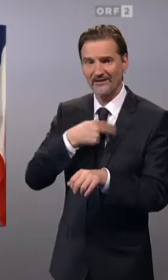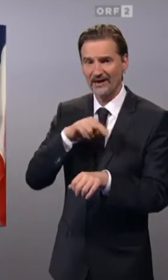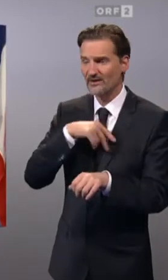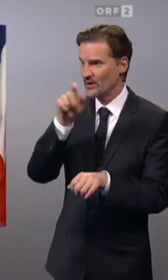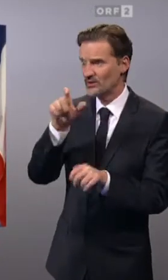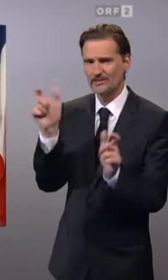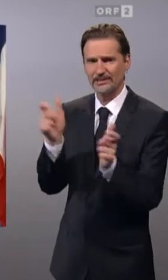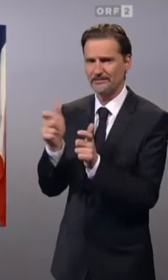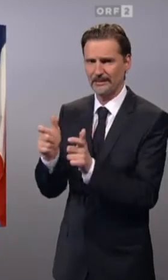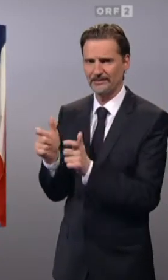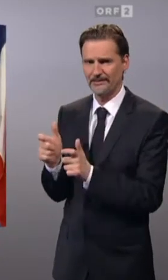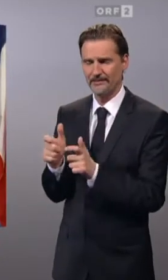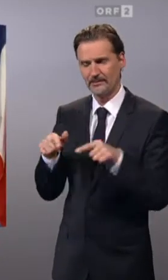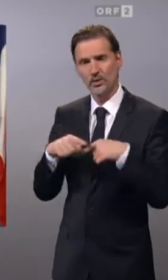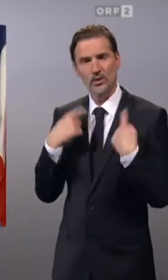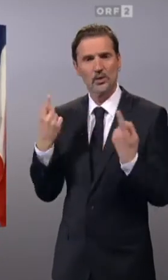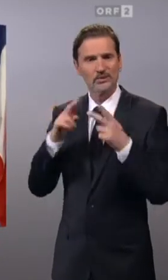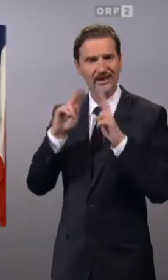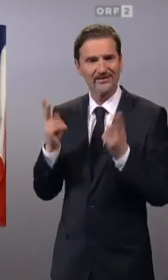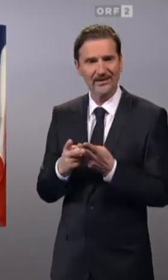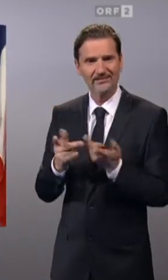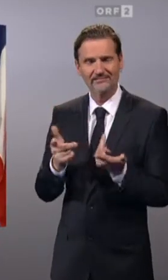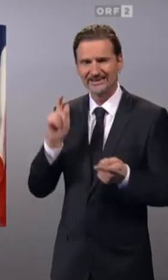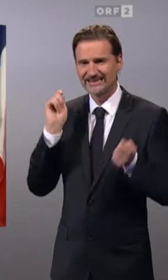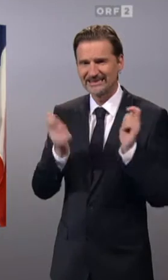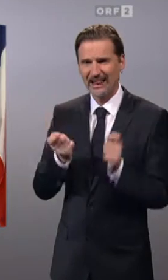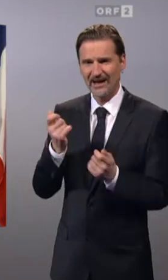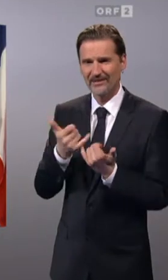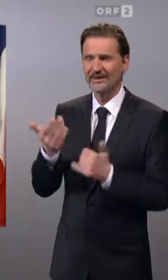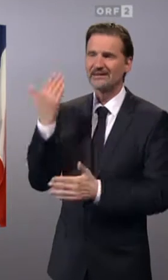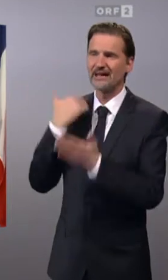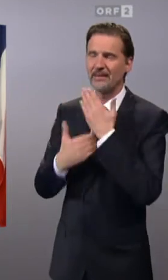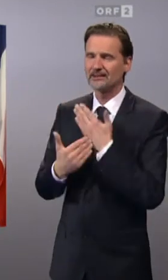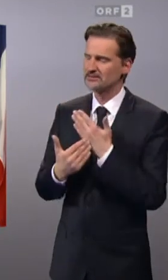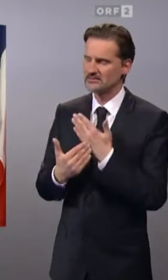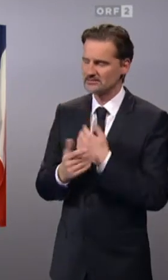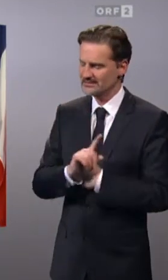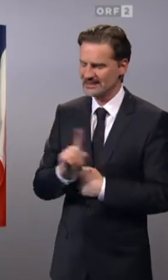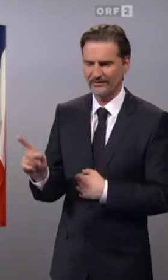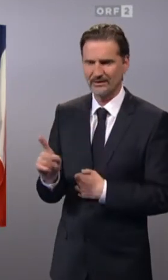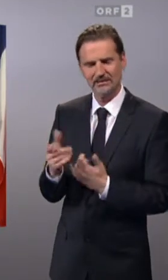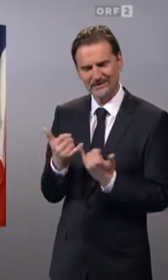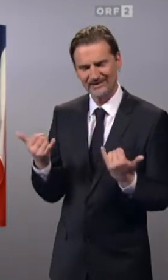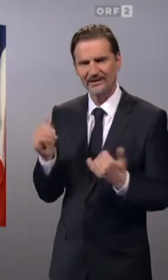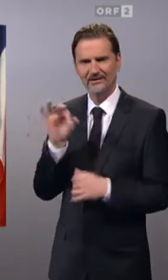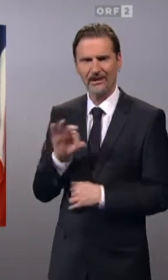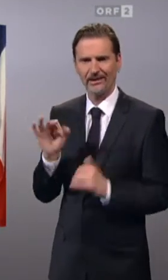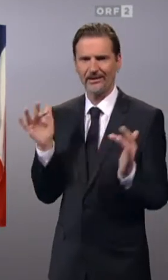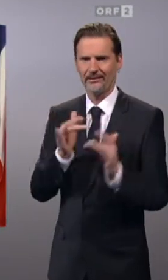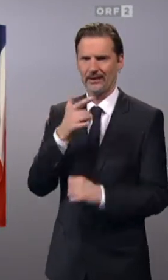Sklaverei hat keinen Platz in unserer Welt. Diese Handlungen zählen zu den ungeheuerlichsten Missbräuchen und kommen Verbrechen gegen die Menschlichkeit gleich.